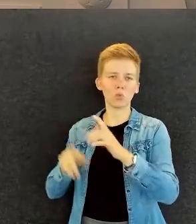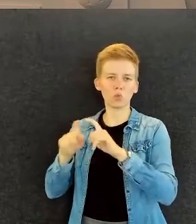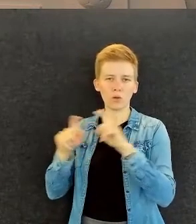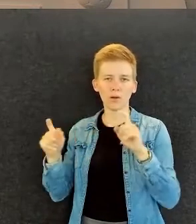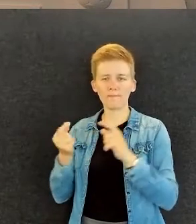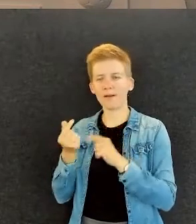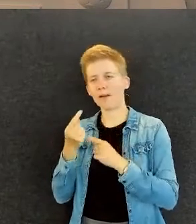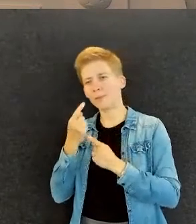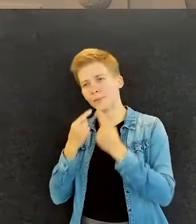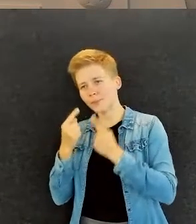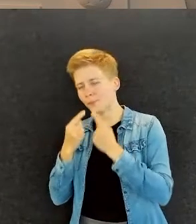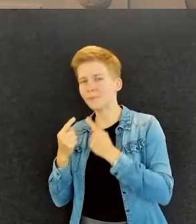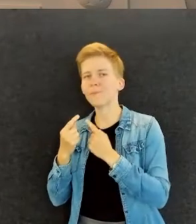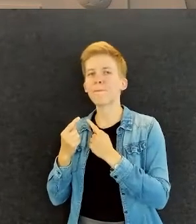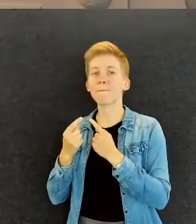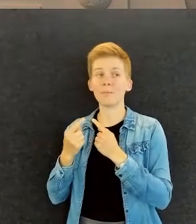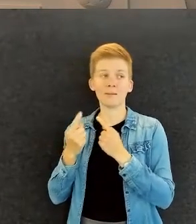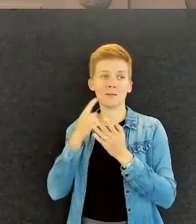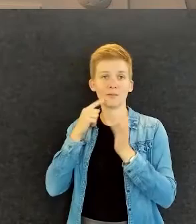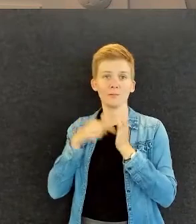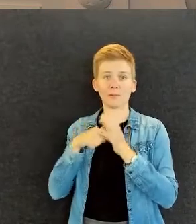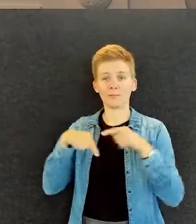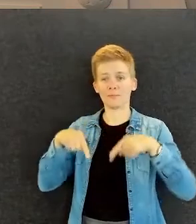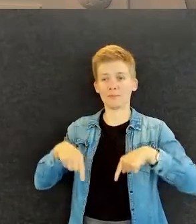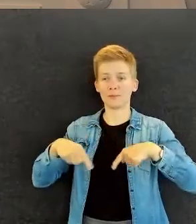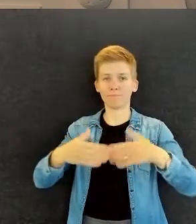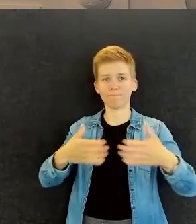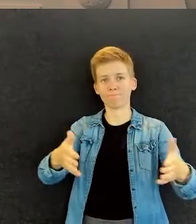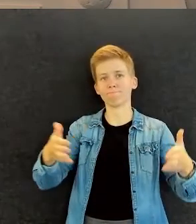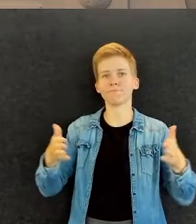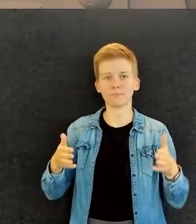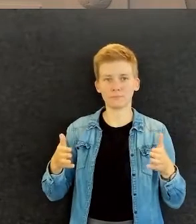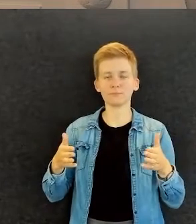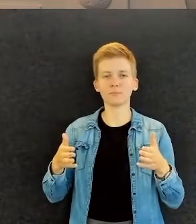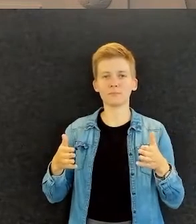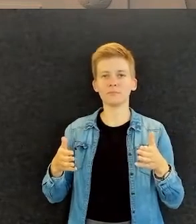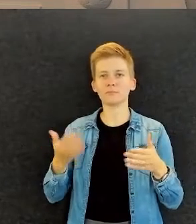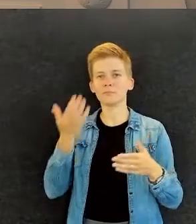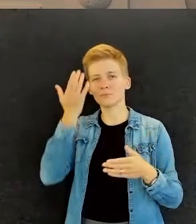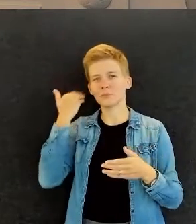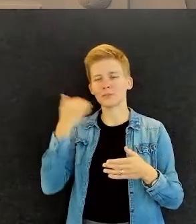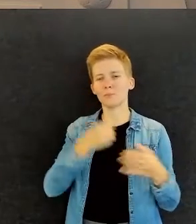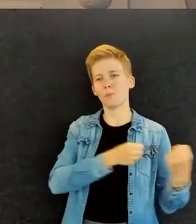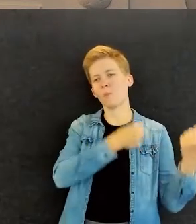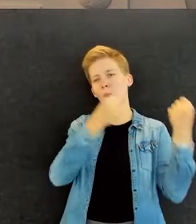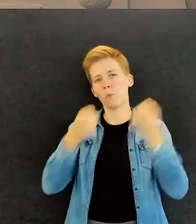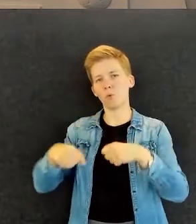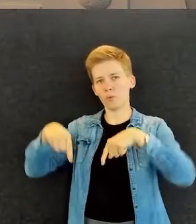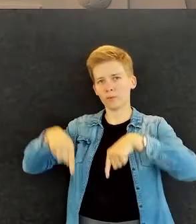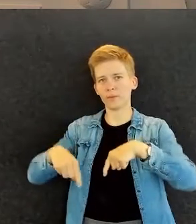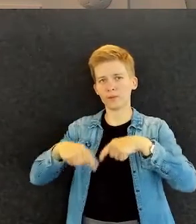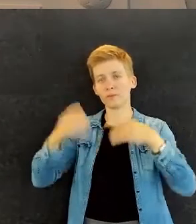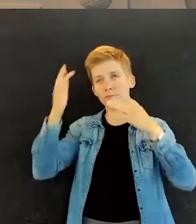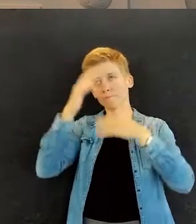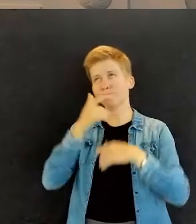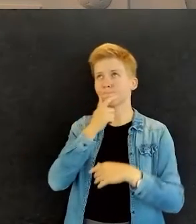Myös siinä, että esimerkiksi näissä tiloissa täällä olevat, silloin kun tänne muutettiin, niin mietittiin esteettömyyttä. Ei